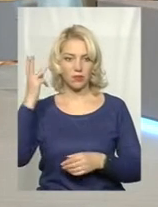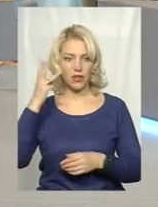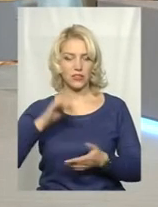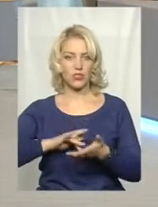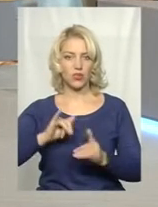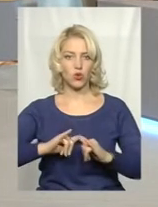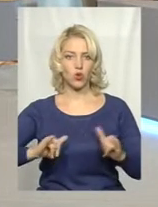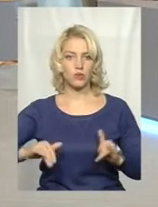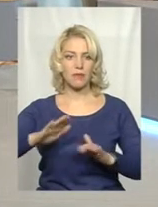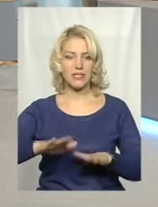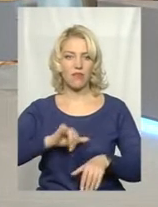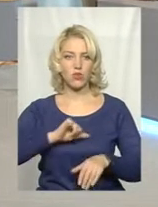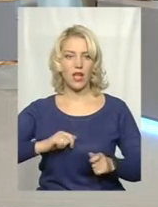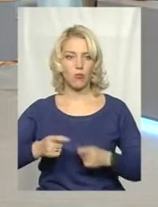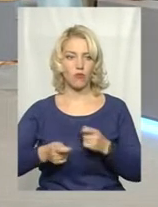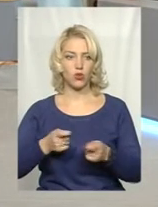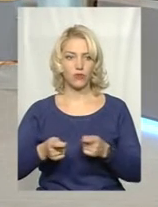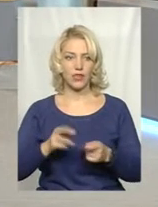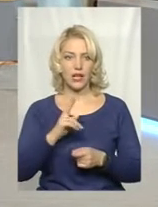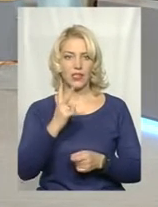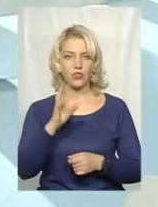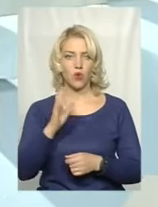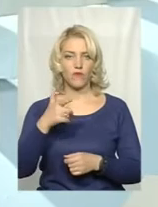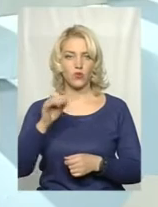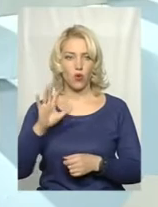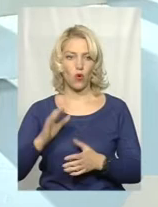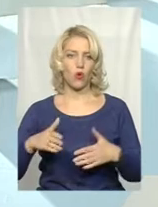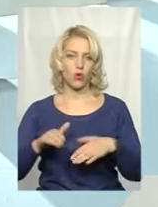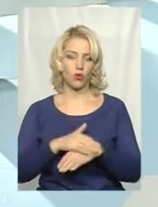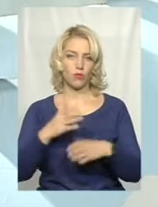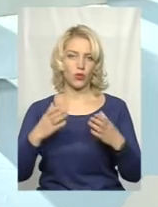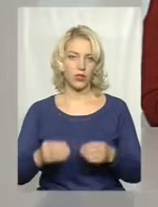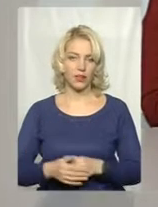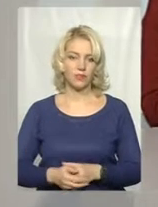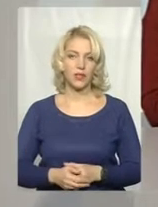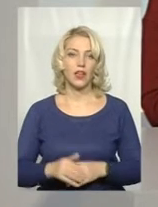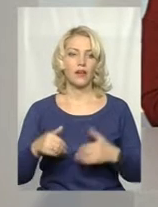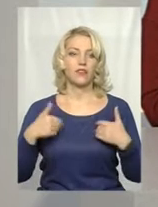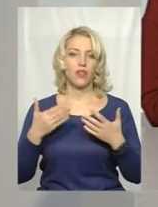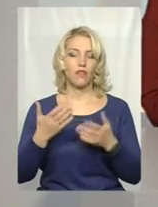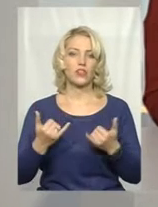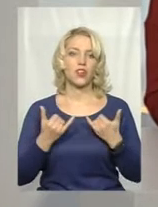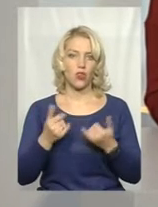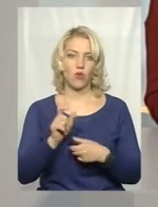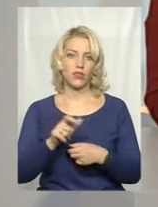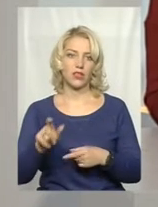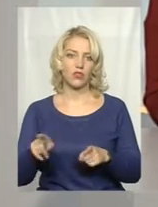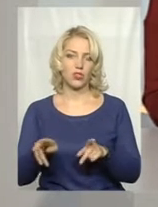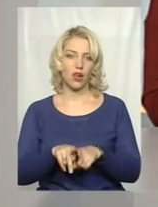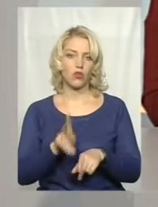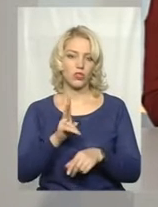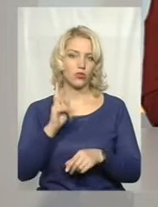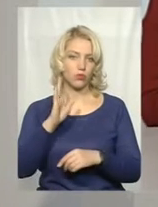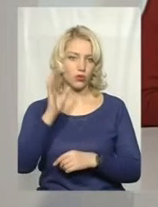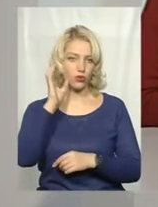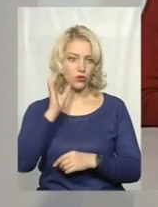центру розвитку місцевого самоврядування Сергія Яцковського. Здравствуйте. Вітаю вас, шановні глядачі, і також тих, хто буде